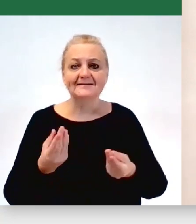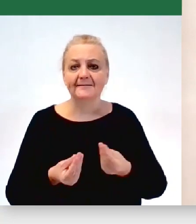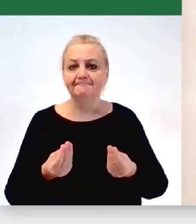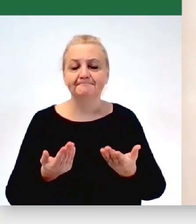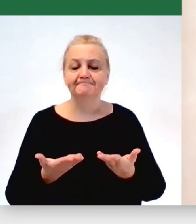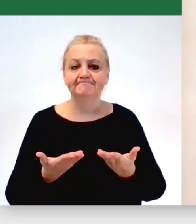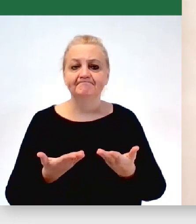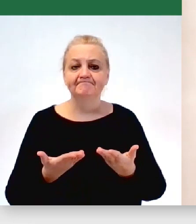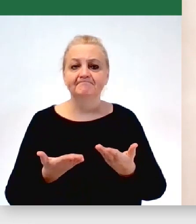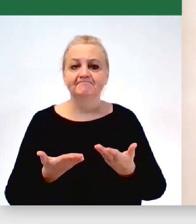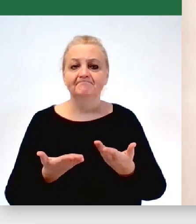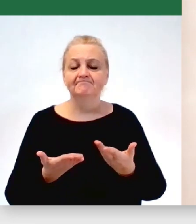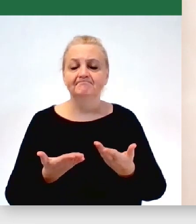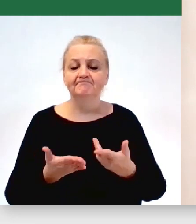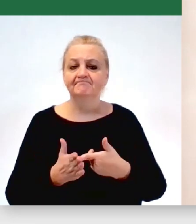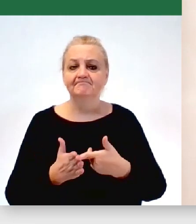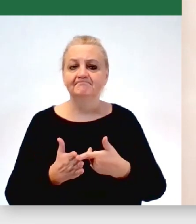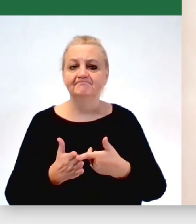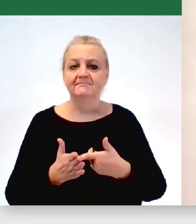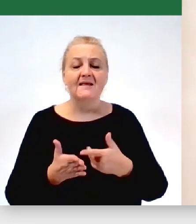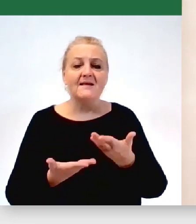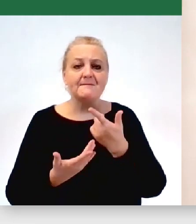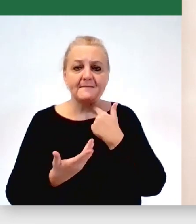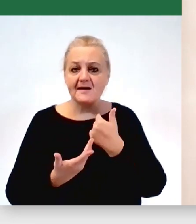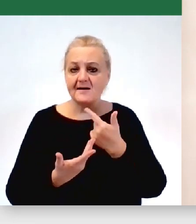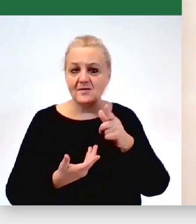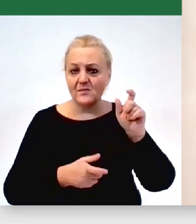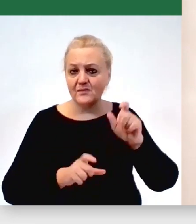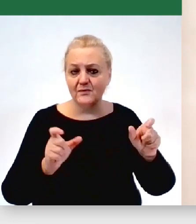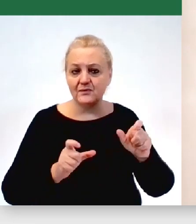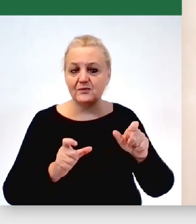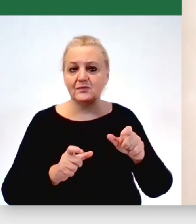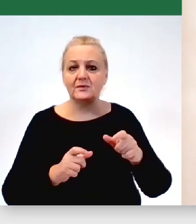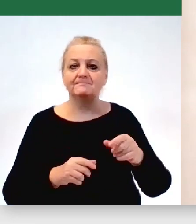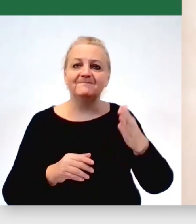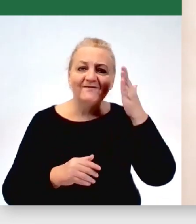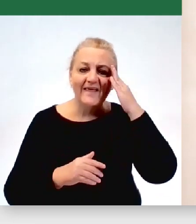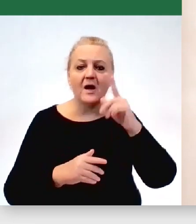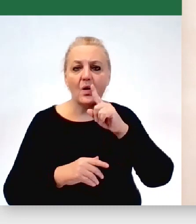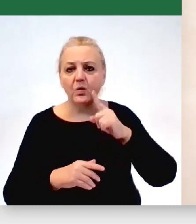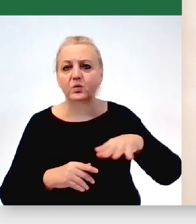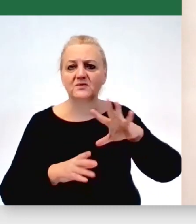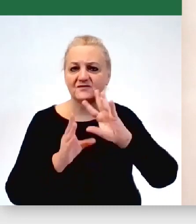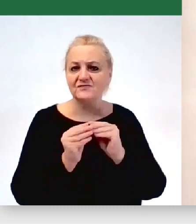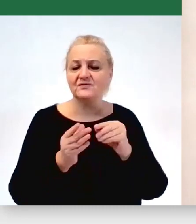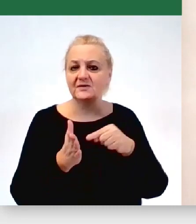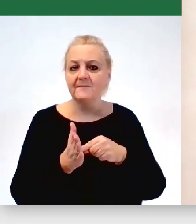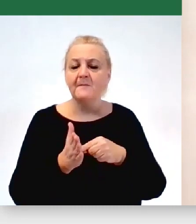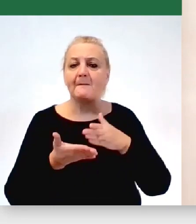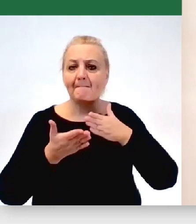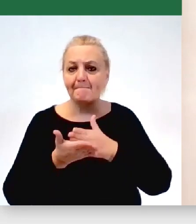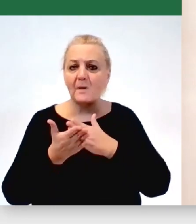przede wszystkim wystarczającymi zasobami i intelektualnymi i ludzkimi w zakresie pomocy